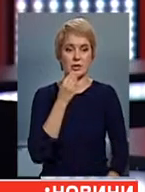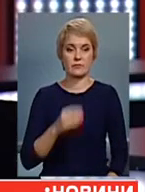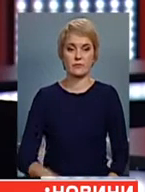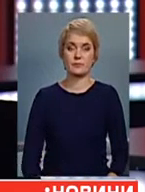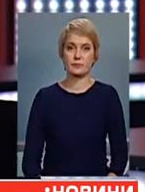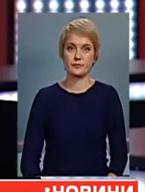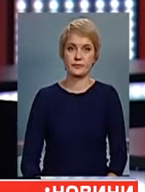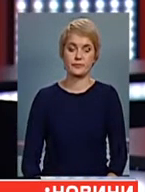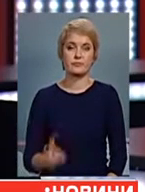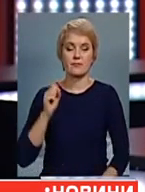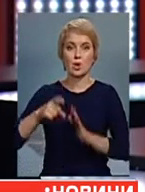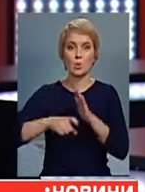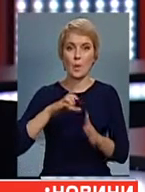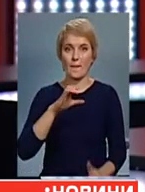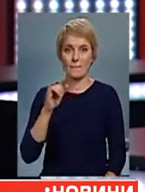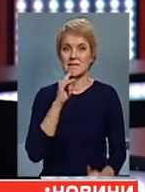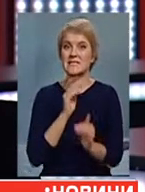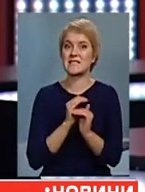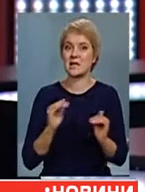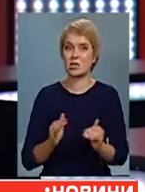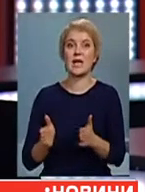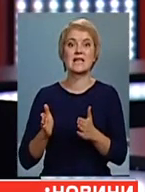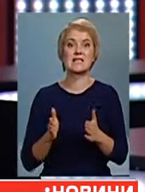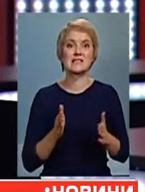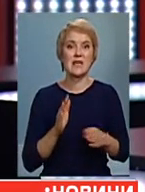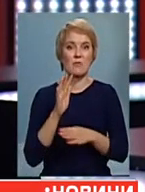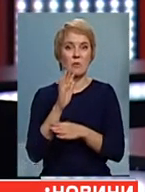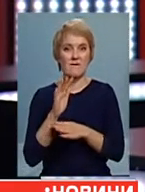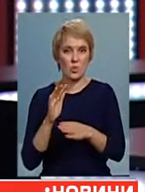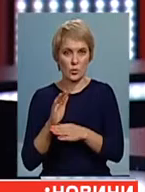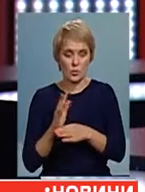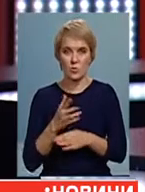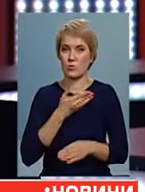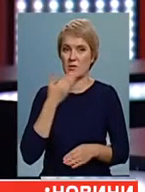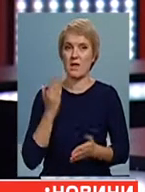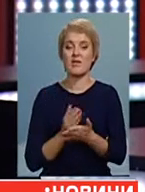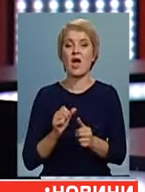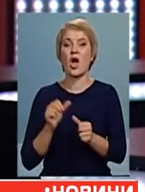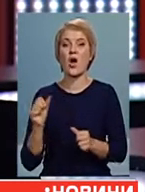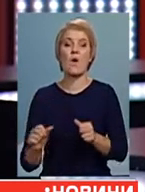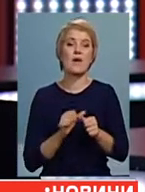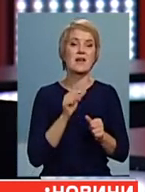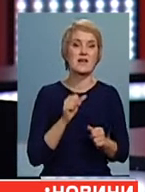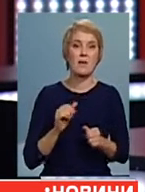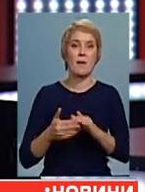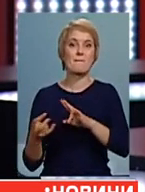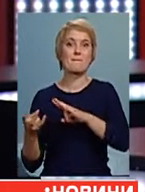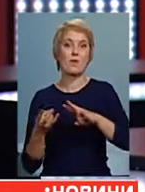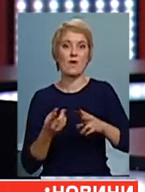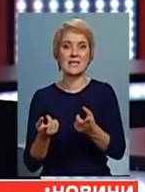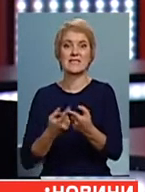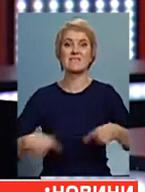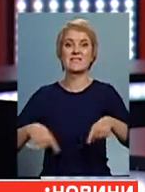На Донбасі затища системного вогню бойовики не ведуть, але є окремі провокації в секторі Б, це район Донецька.